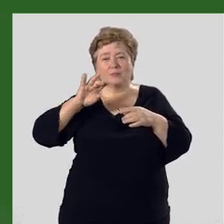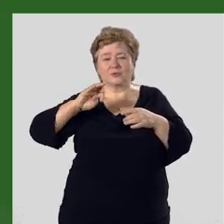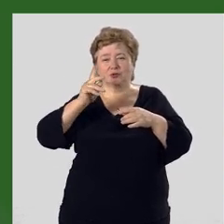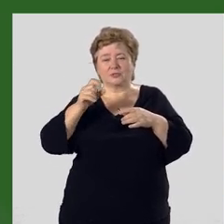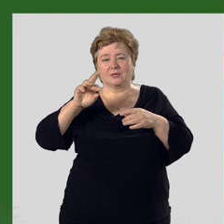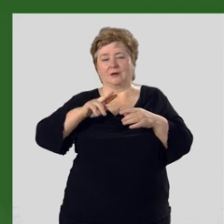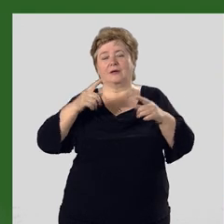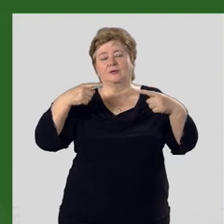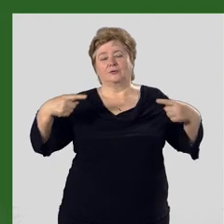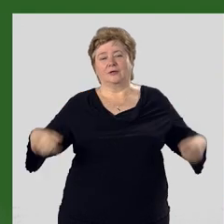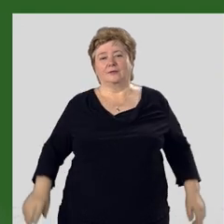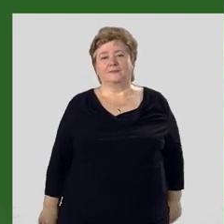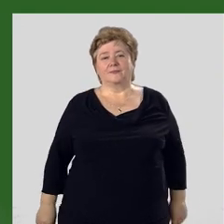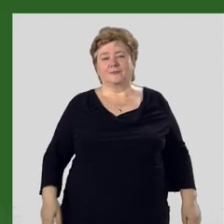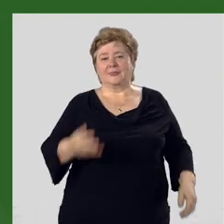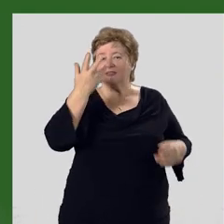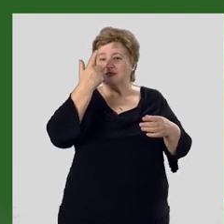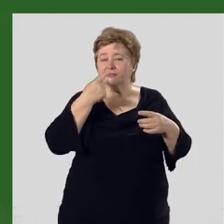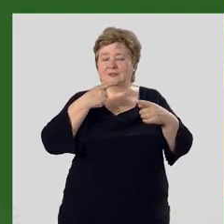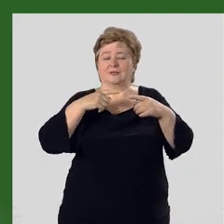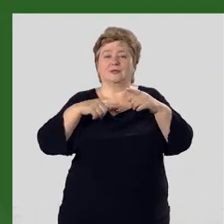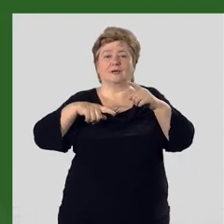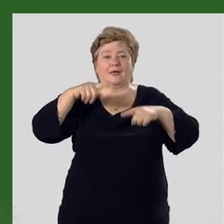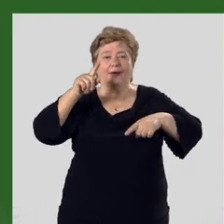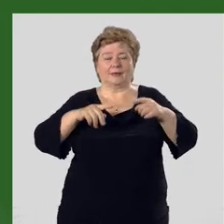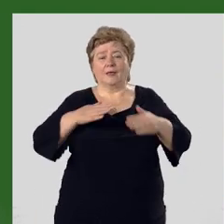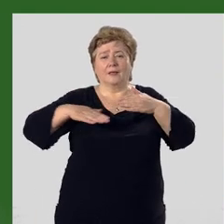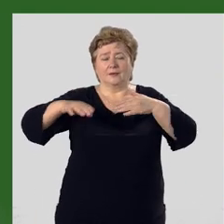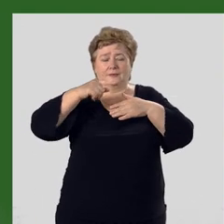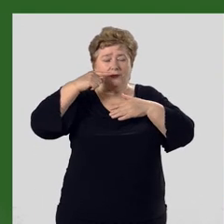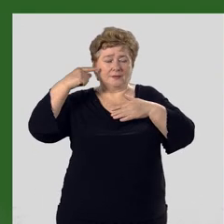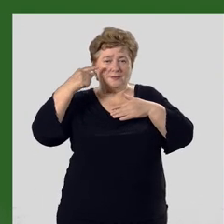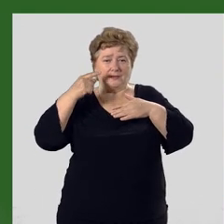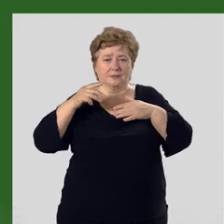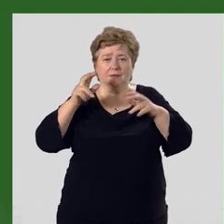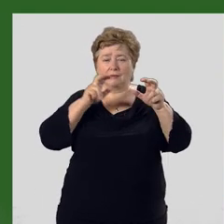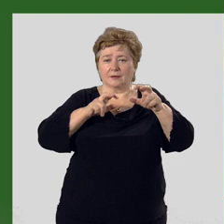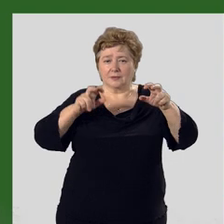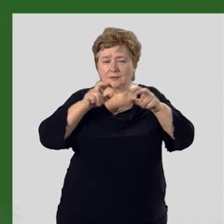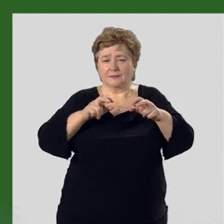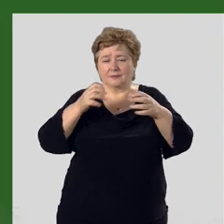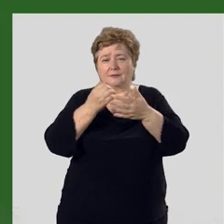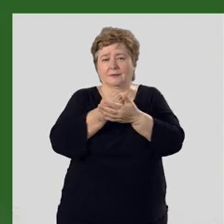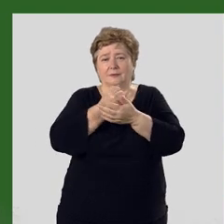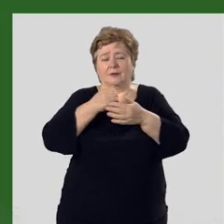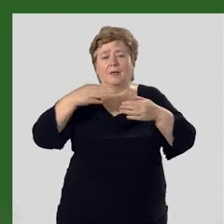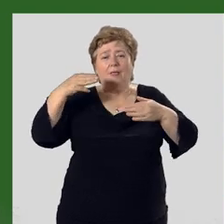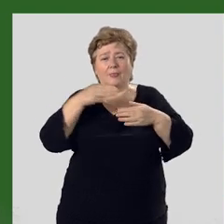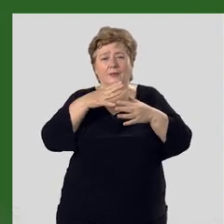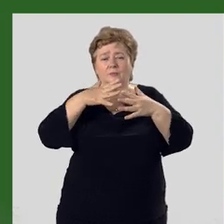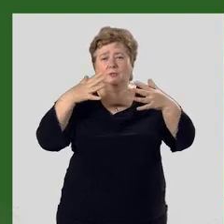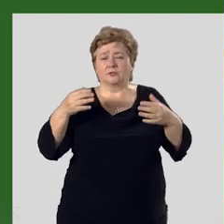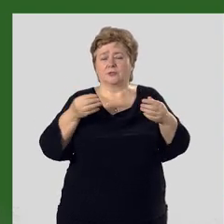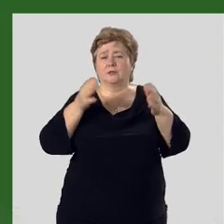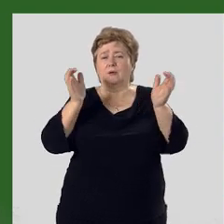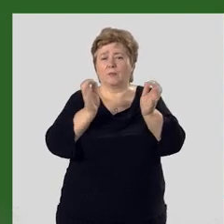мышьяка и других цветных редких металлов. На территории Кыргызстана разведано около тысячи больших